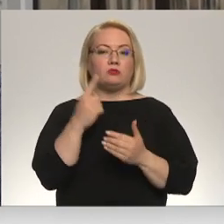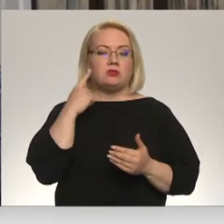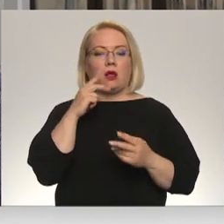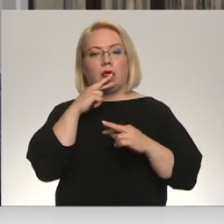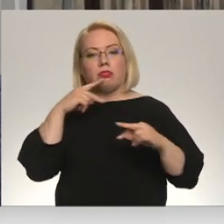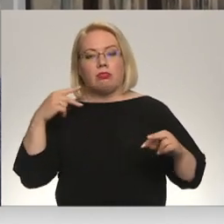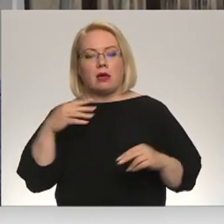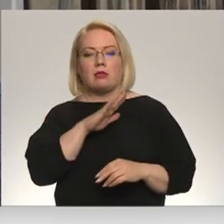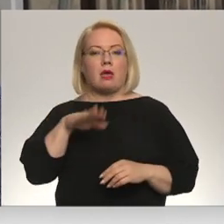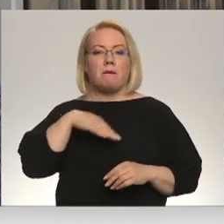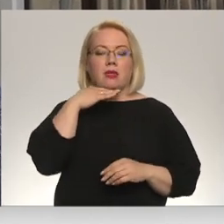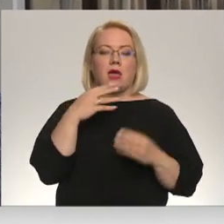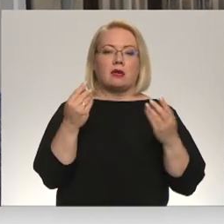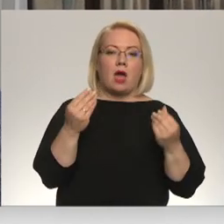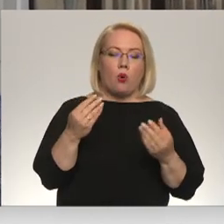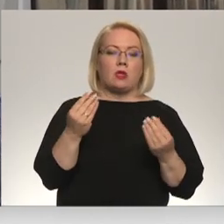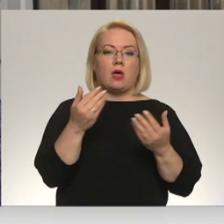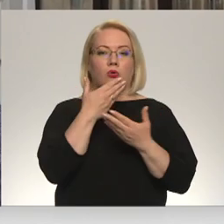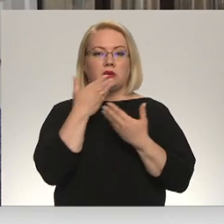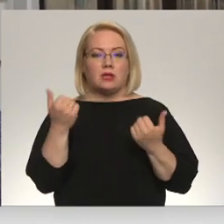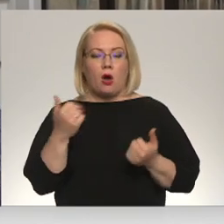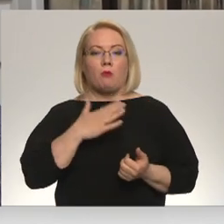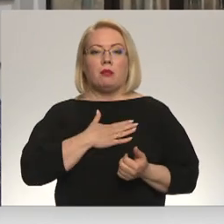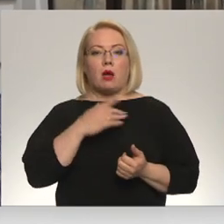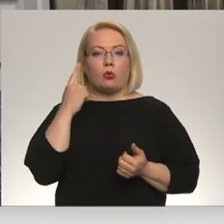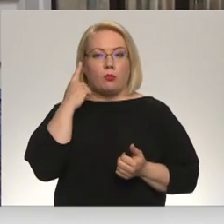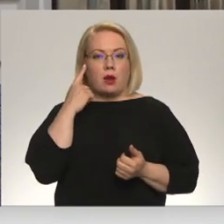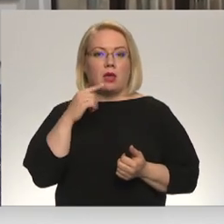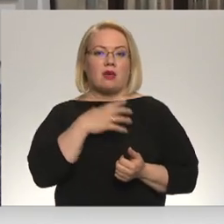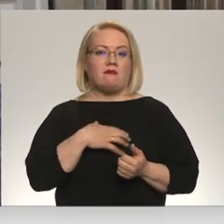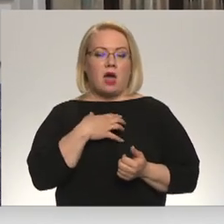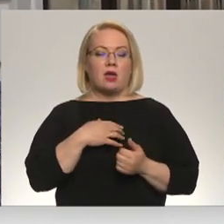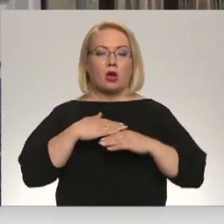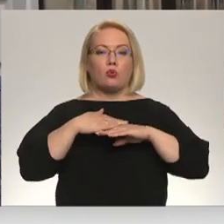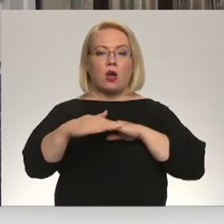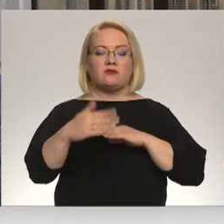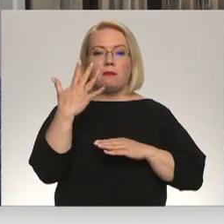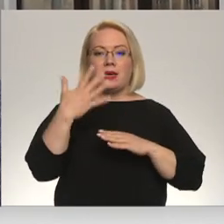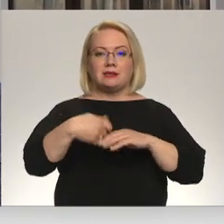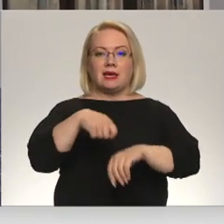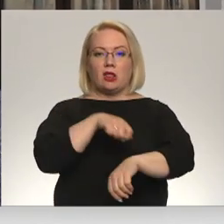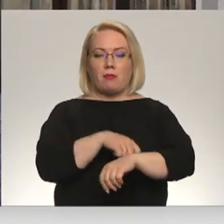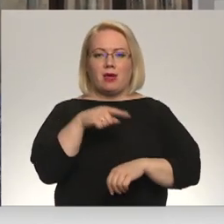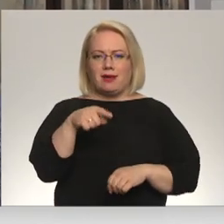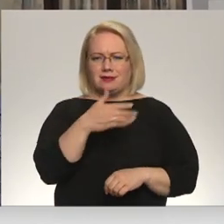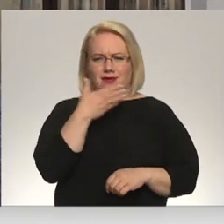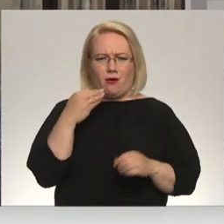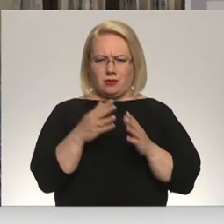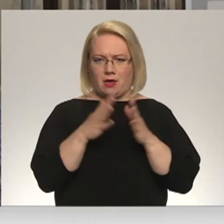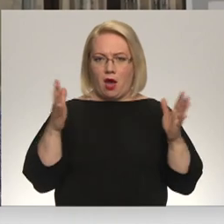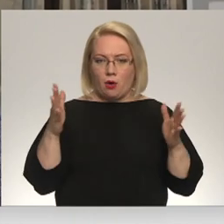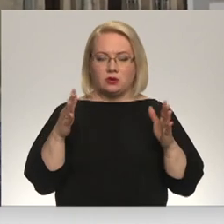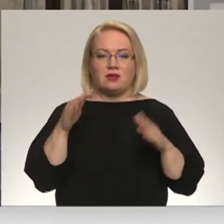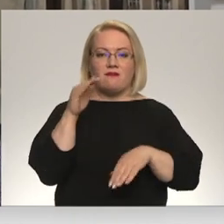tādas, ka nepietiek finansējums vai naudas nav, bet manuprāt, ja vajag nosaltēt 5 km ceļu, kas nav baigi daudz, tad